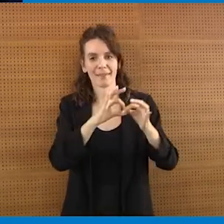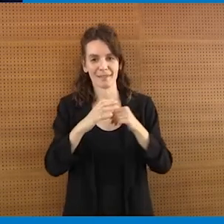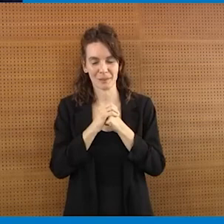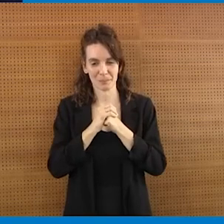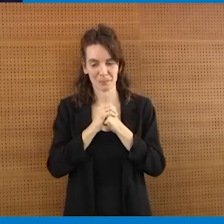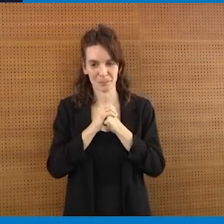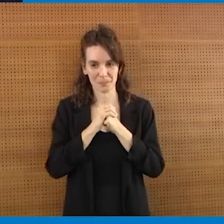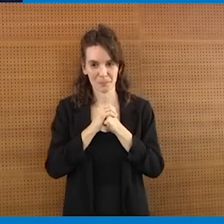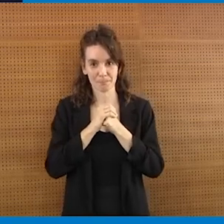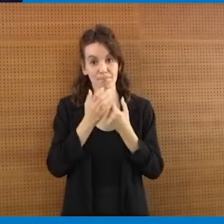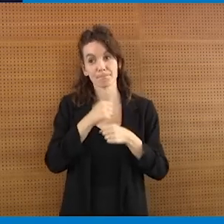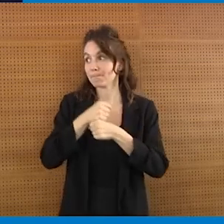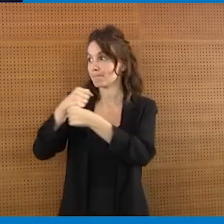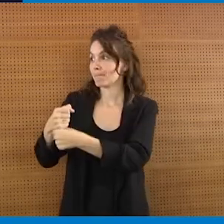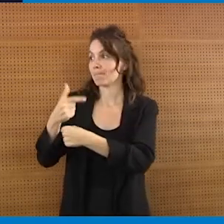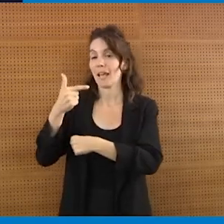A te Tiziano, grazie.